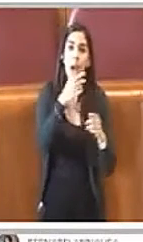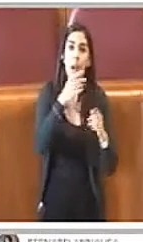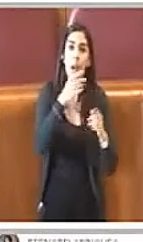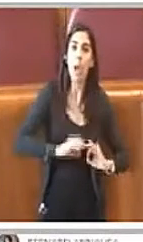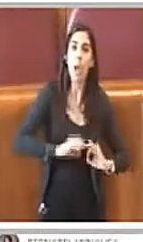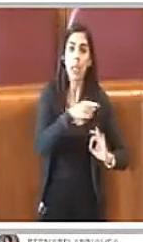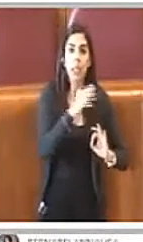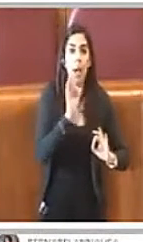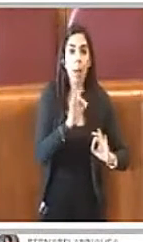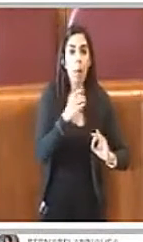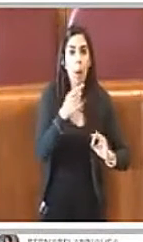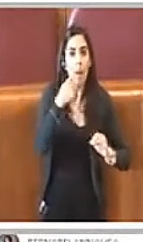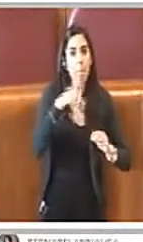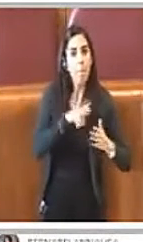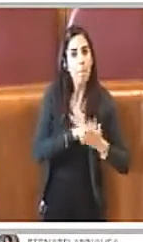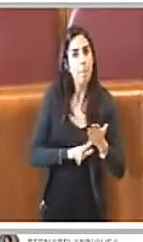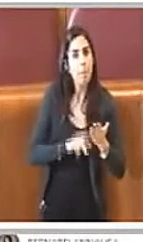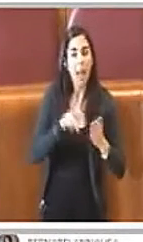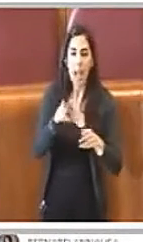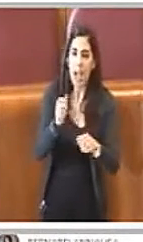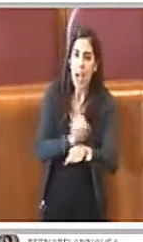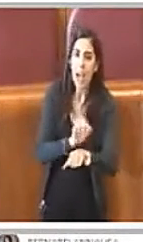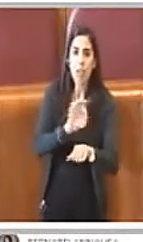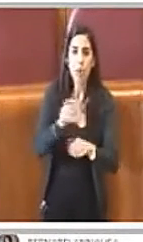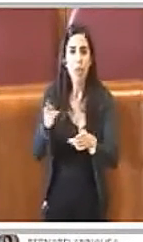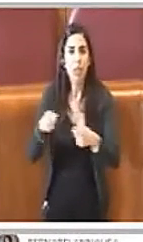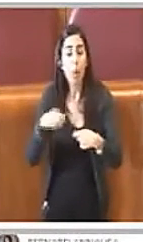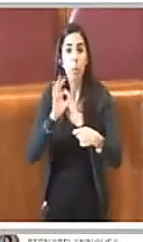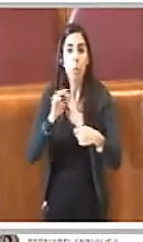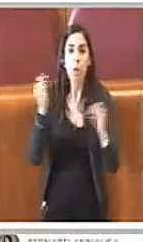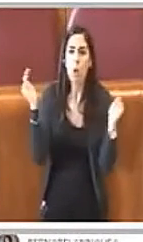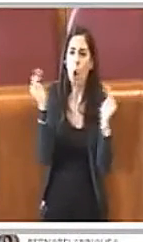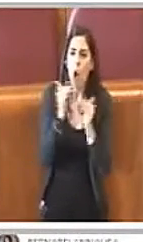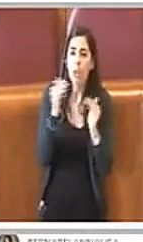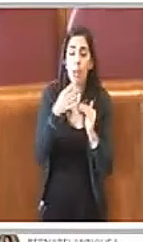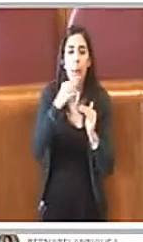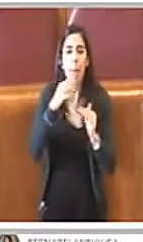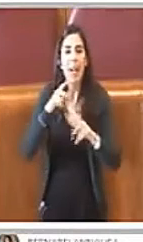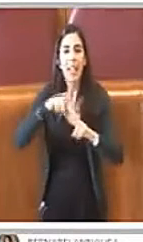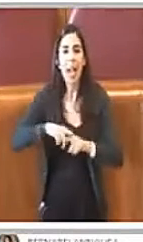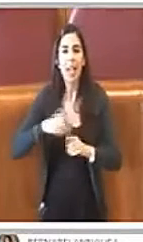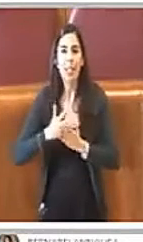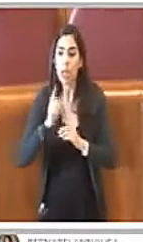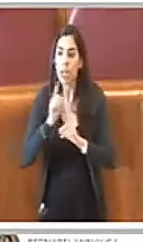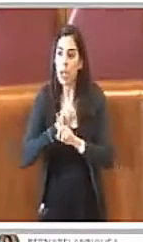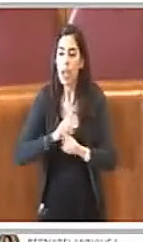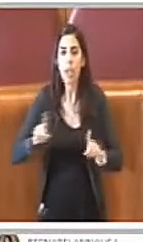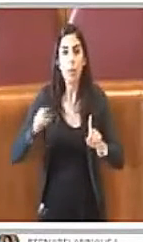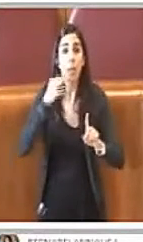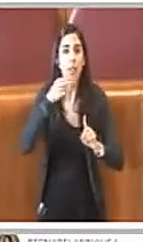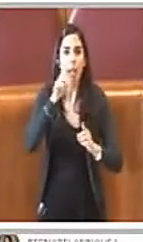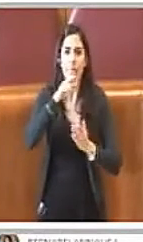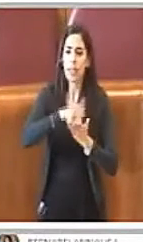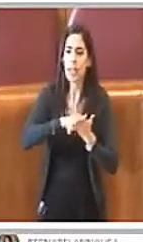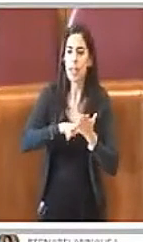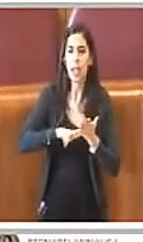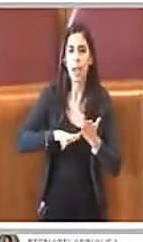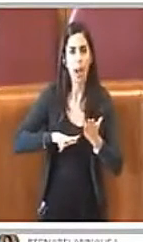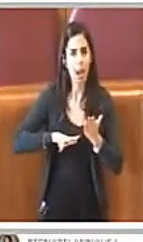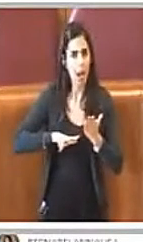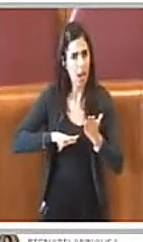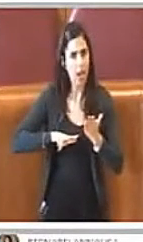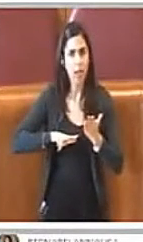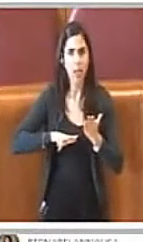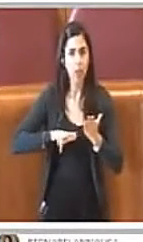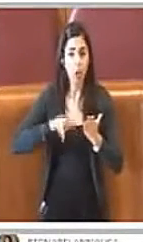sequestri avvenivano spesso di notte ed in genere senza testimoni. Così come segreto rimaneva tutto ciò che seguiva